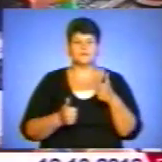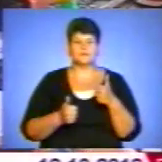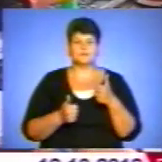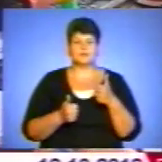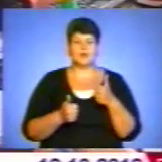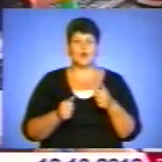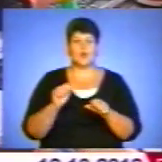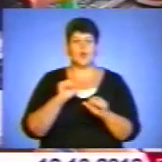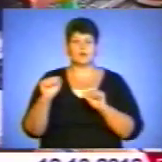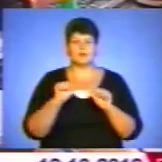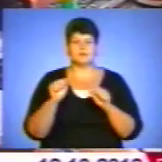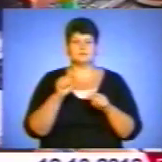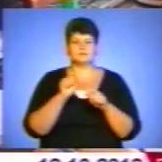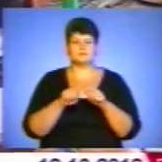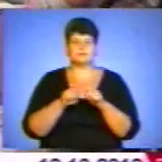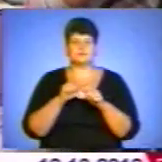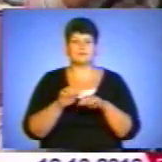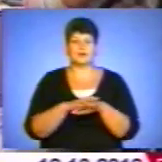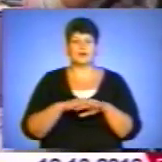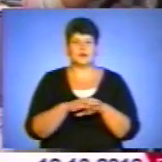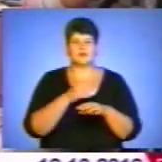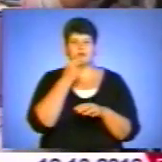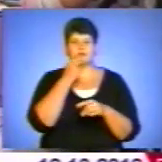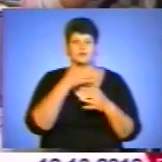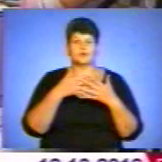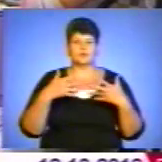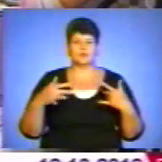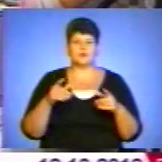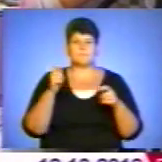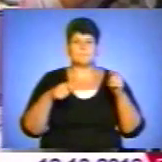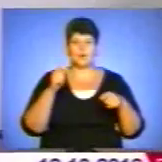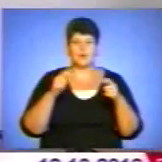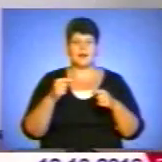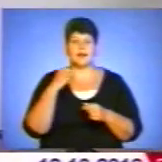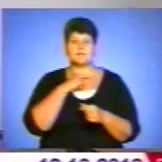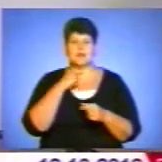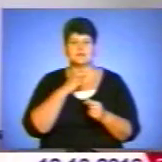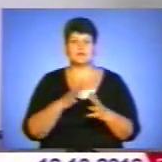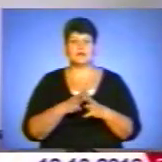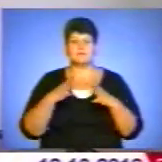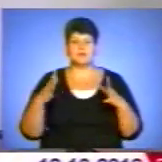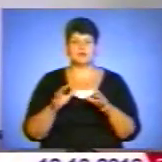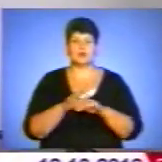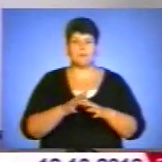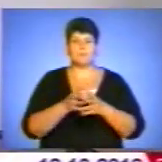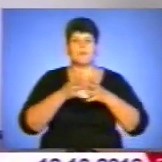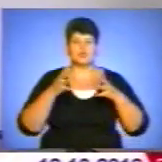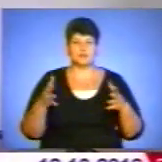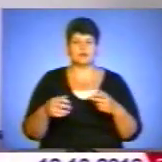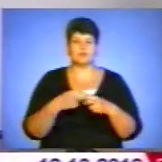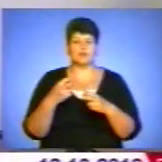дослідило ринок харчових продуктів, зокрема молока і м'яса. Найбільш поширені порушення у сфері недобросовісної конкуренції.